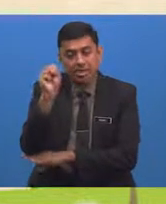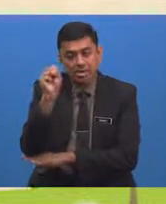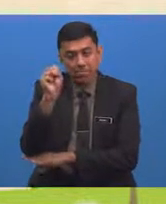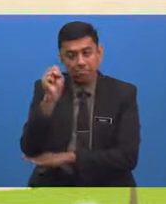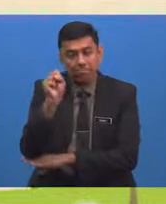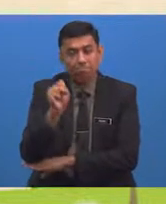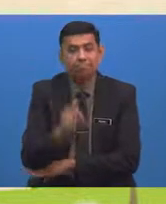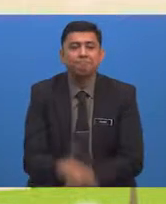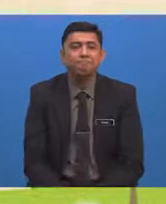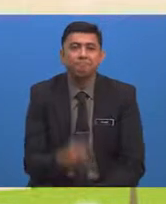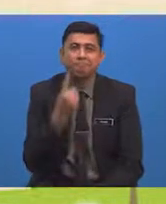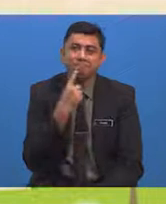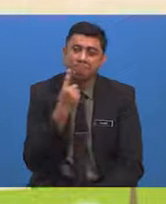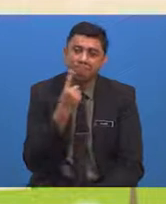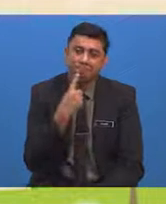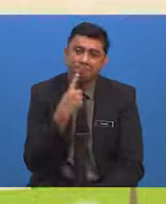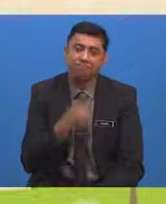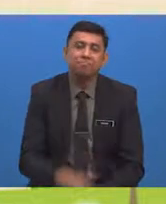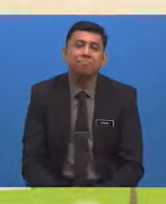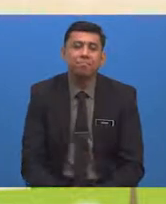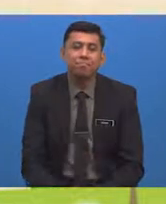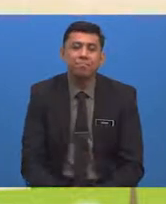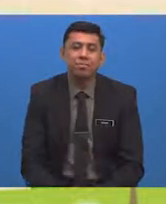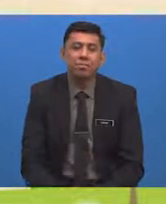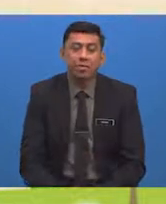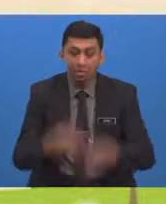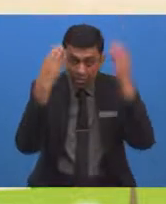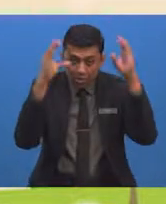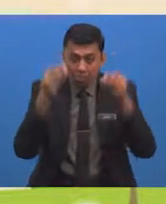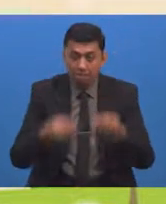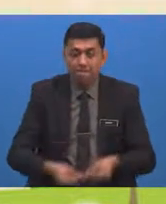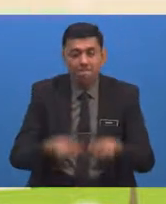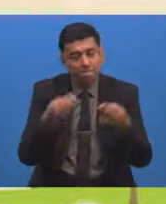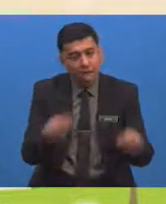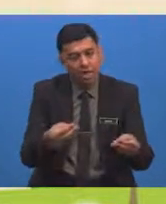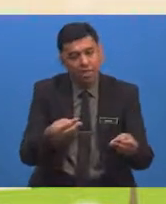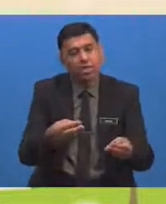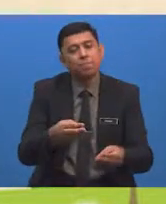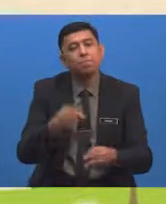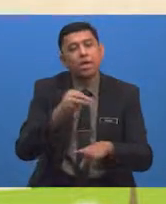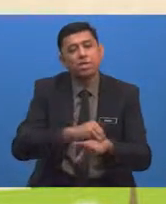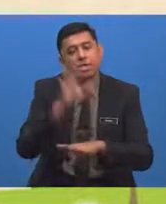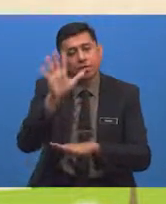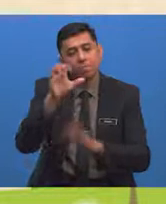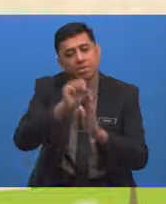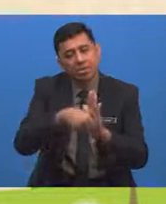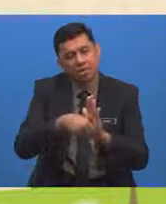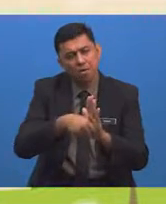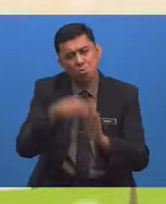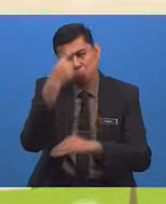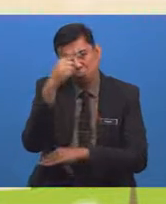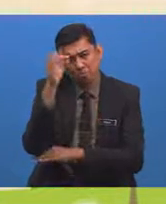S Hmm Cikgu bagi masa 5 saat lagi Untuk kamu